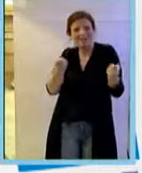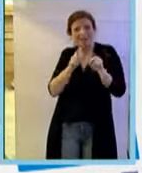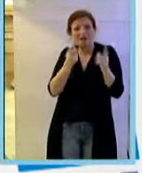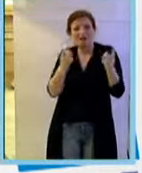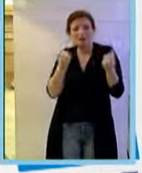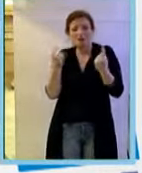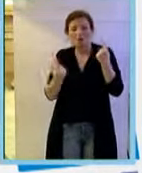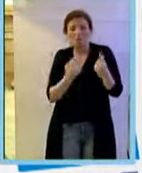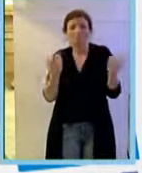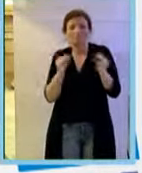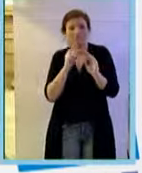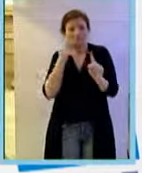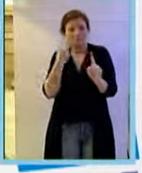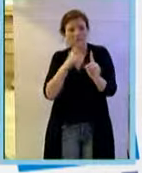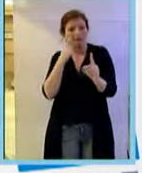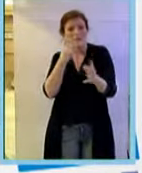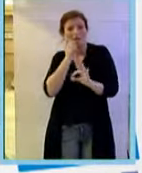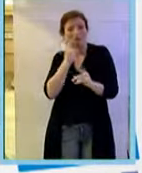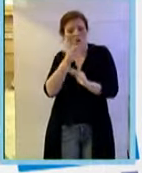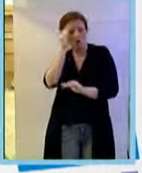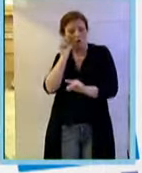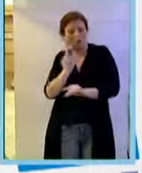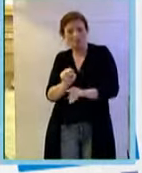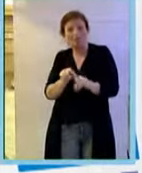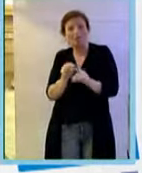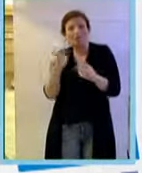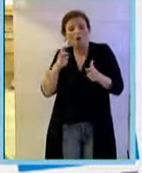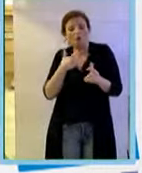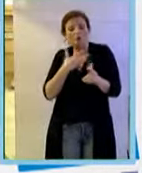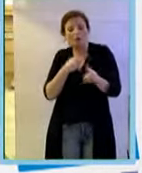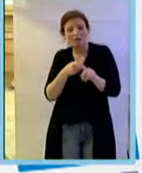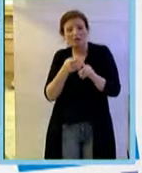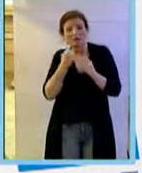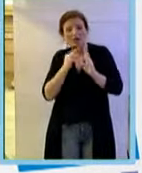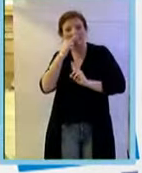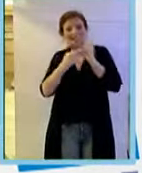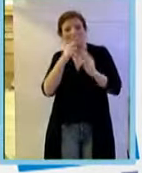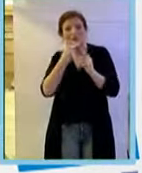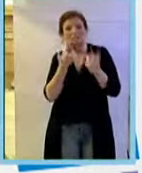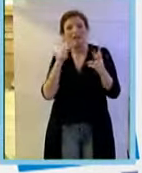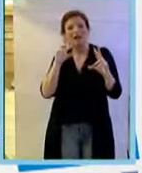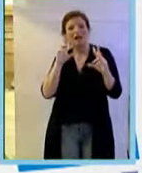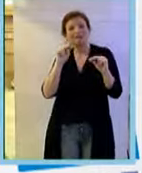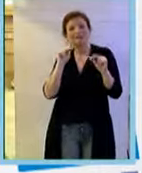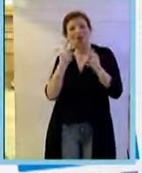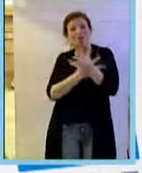fantastico da osservare perché inducevano un'intensa risposta neovascolare. Ci sono